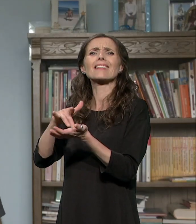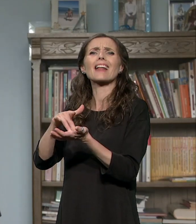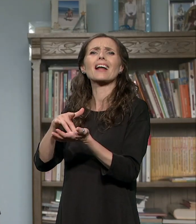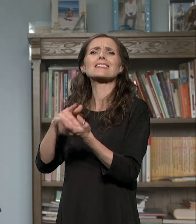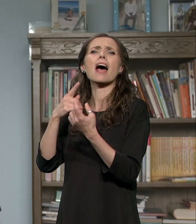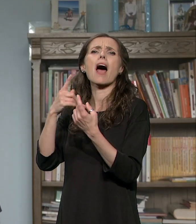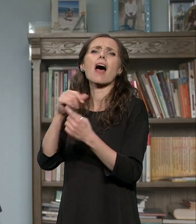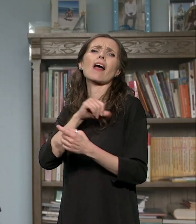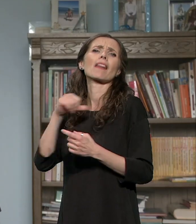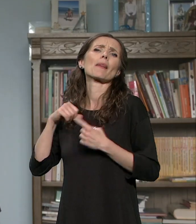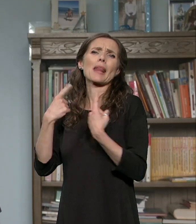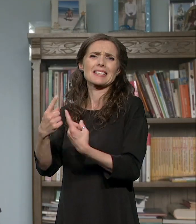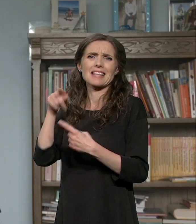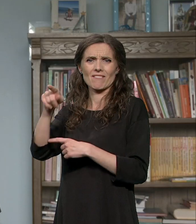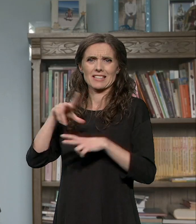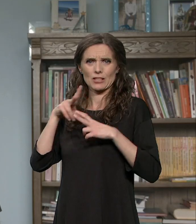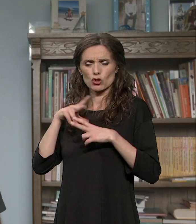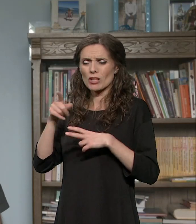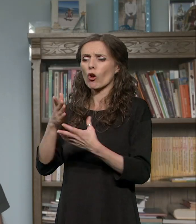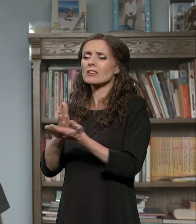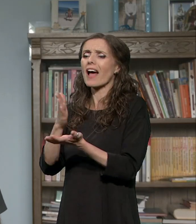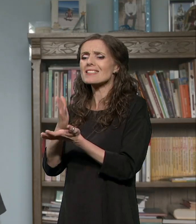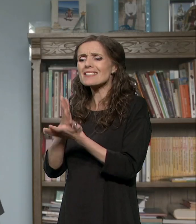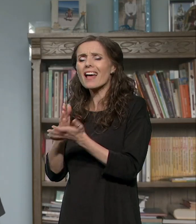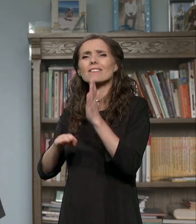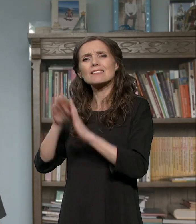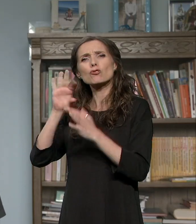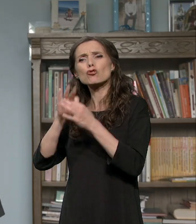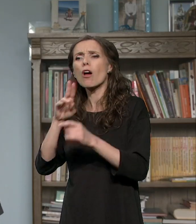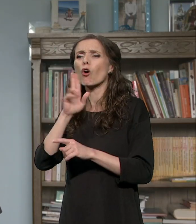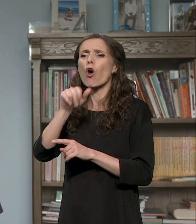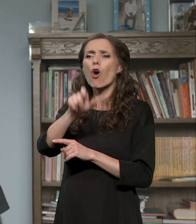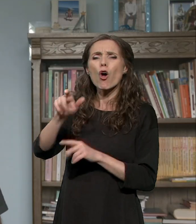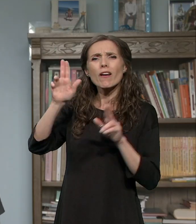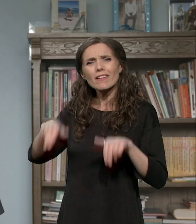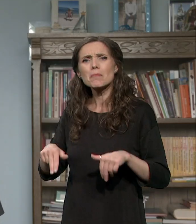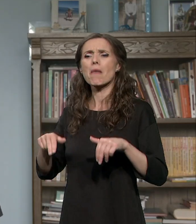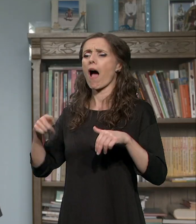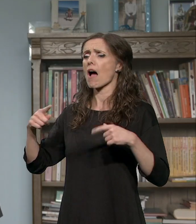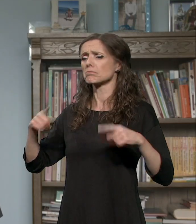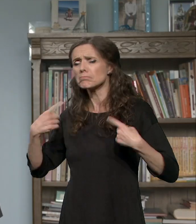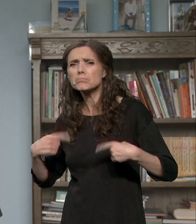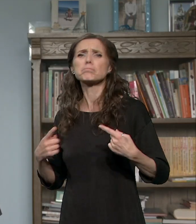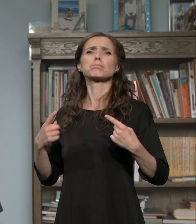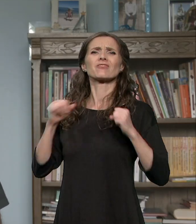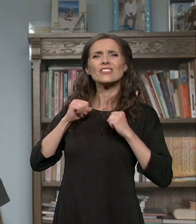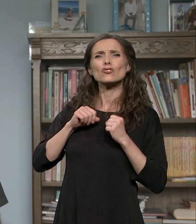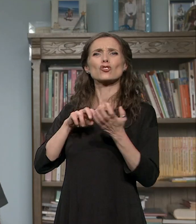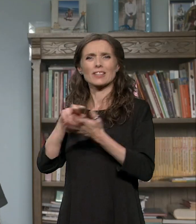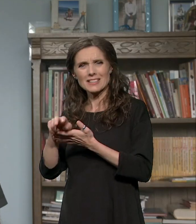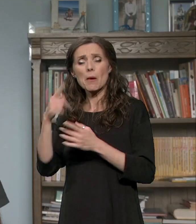servis koji se zbavi specifično ljudima sa motorno-senzornim disabilitetima i gradski centar za socijalni rad.